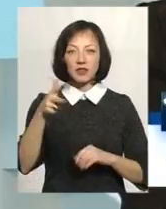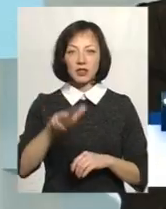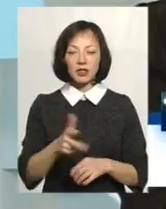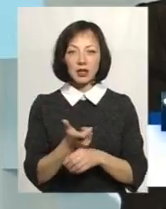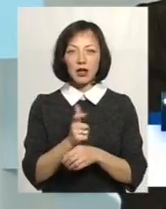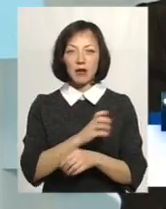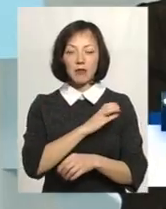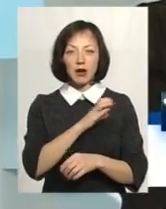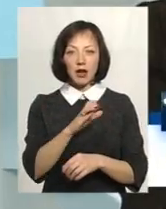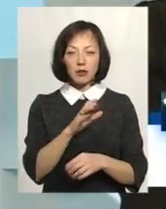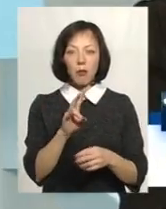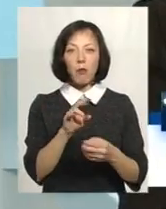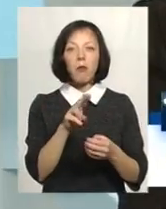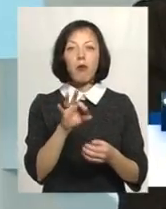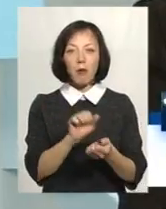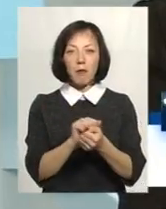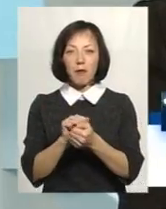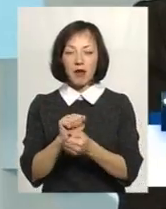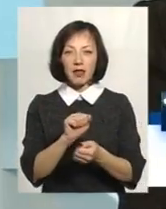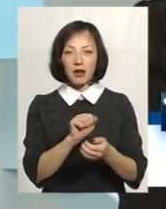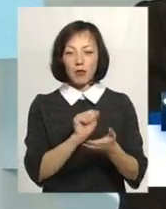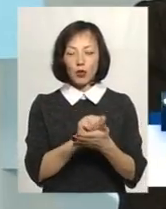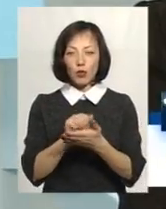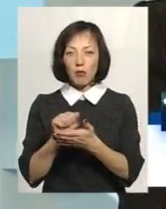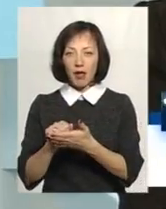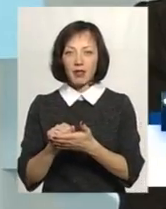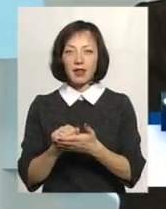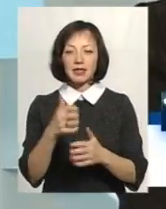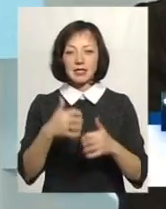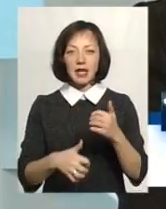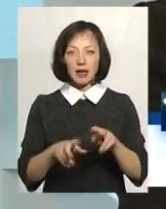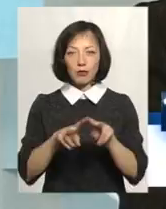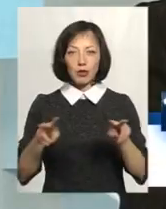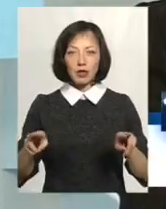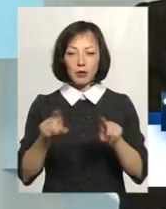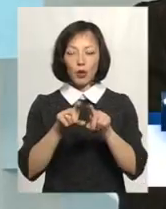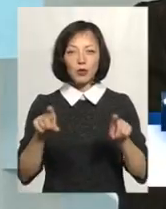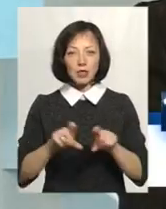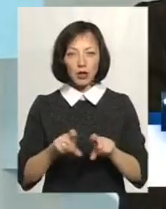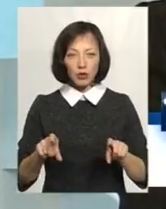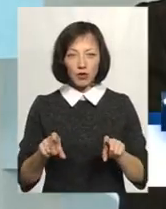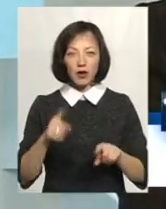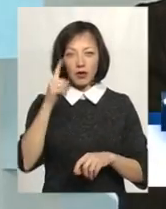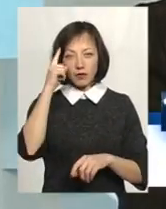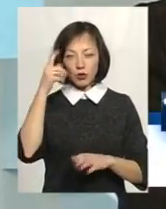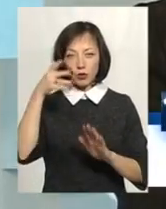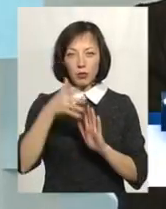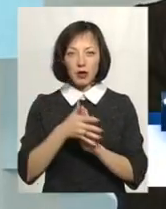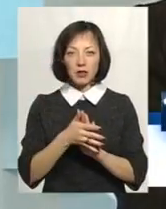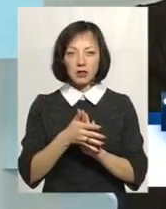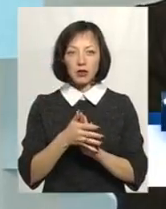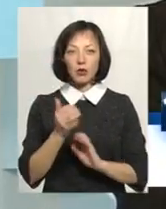найбагатших по матеріалах і по документах серед подібних установ. Ви вдомаєте стільки.